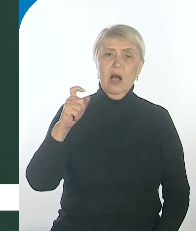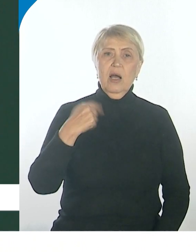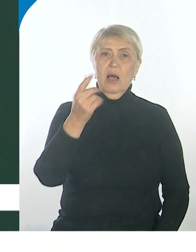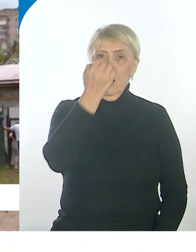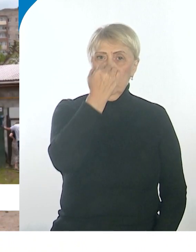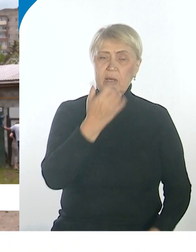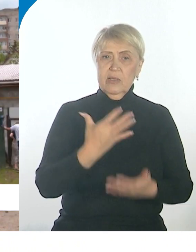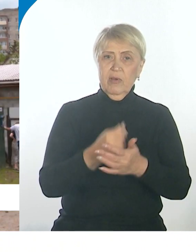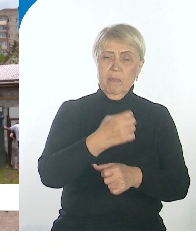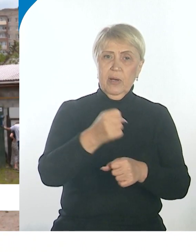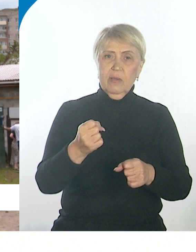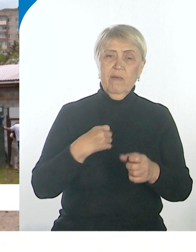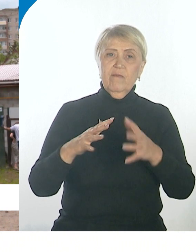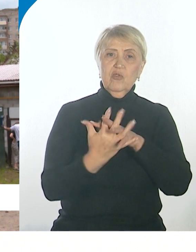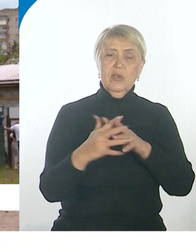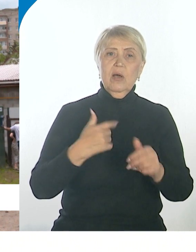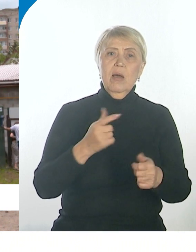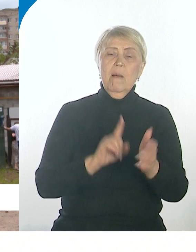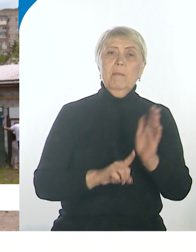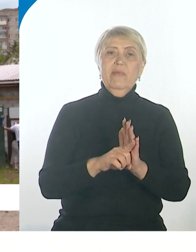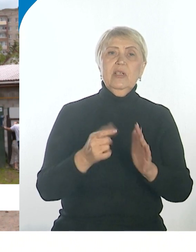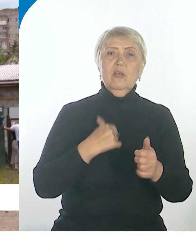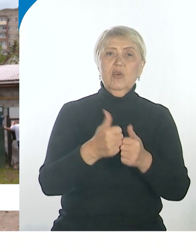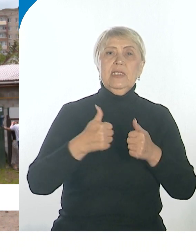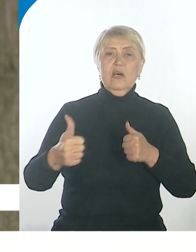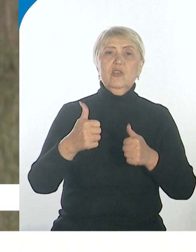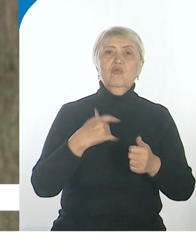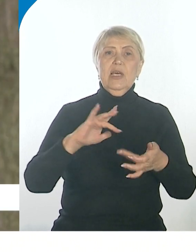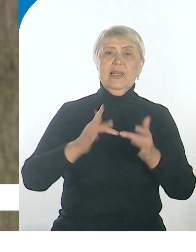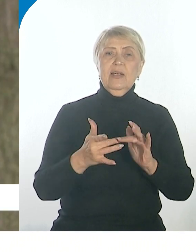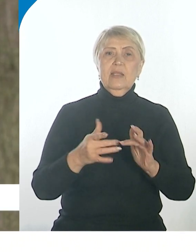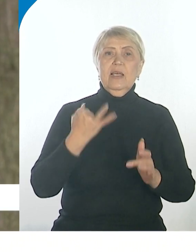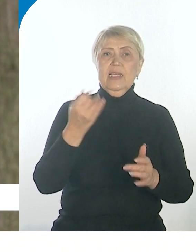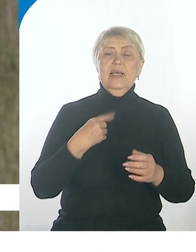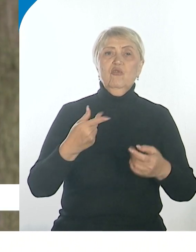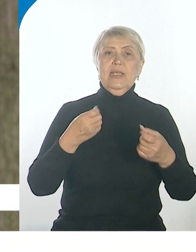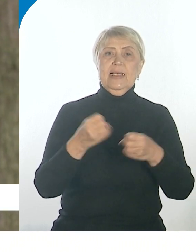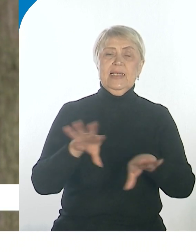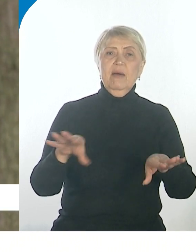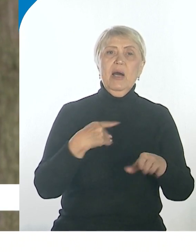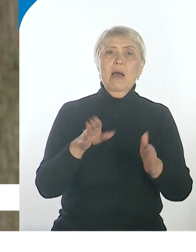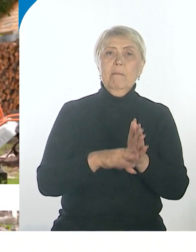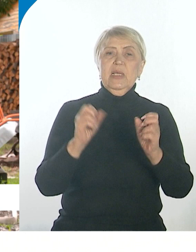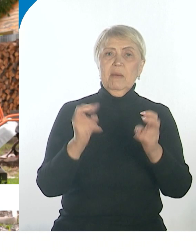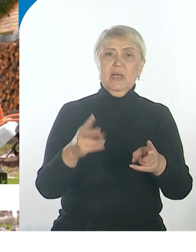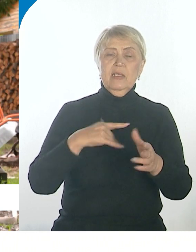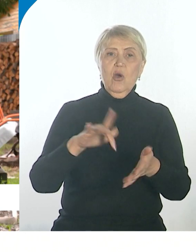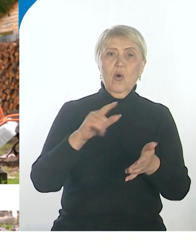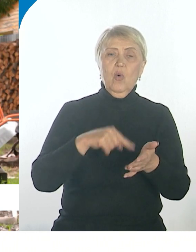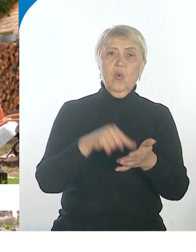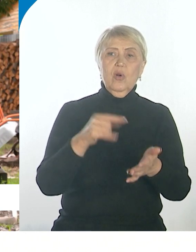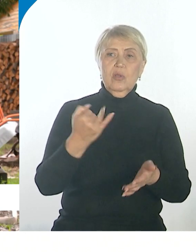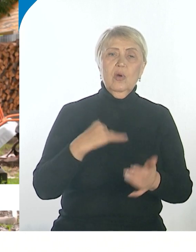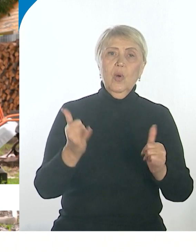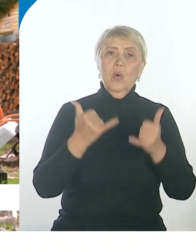в нескольких селах и поселках появился скоростной интернет и система «Безопасный город». Особое внимание в Мичуринском сельском поселении уделяют и